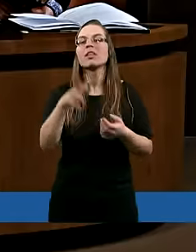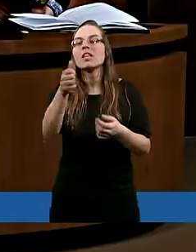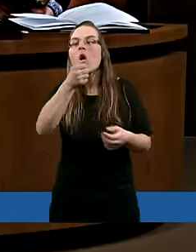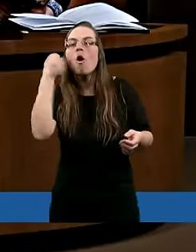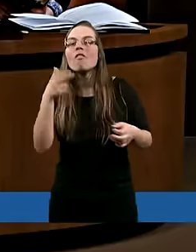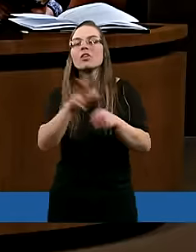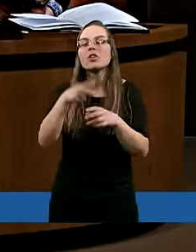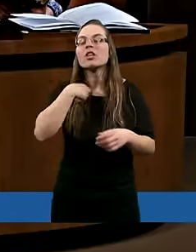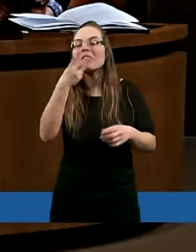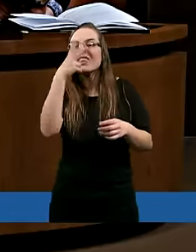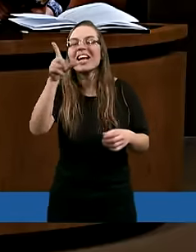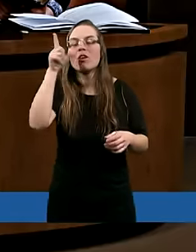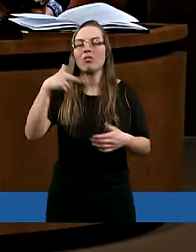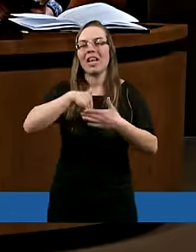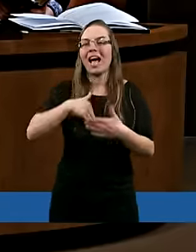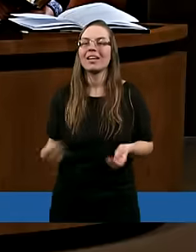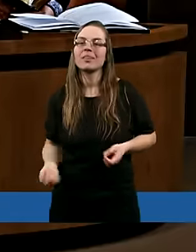takie owoce, żeby ludzie widzieli, że ja mam.